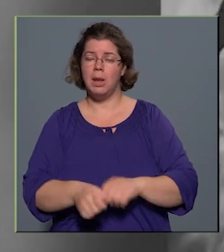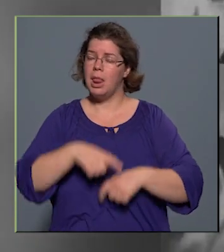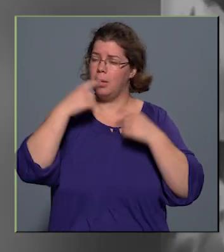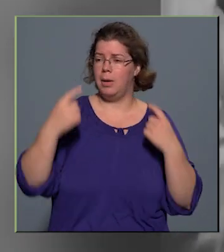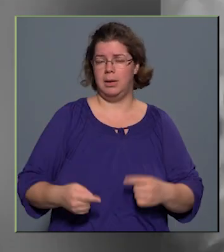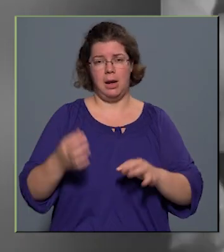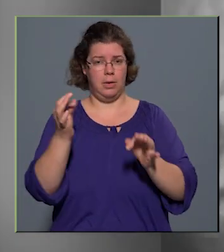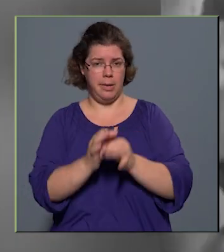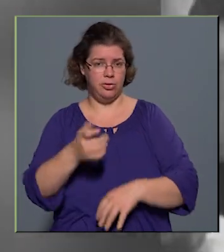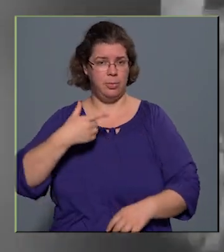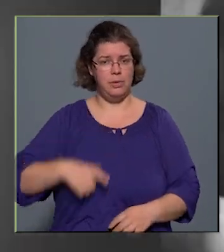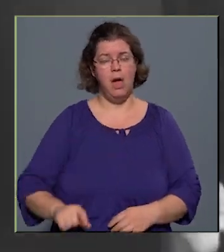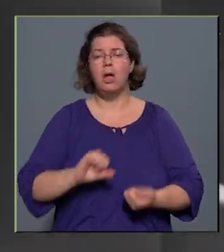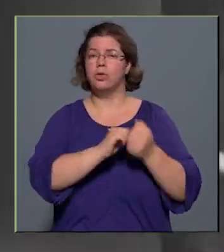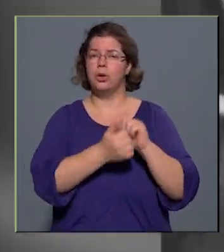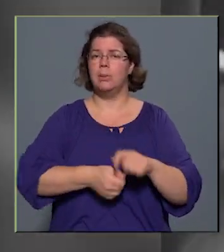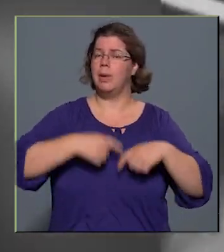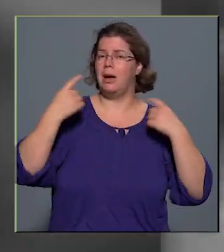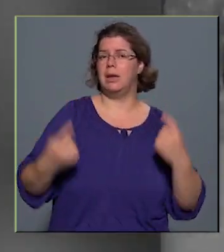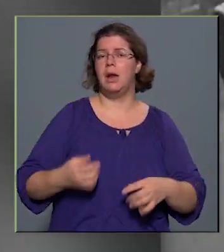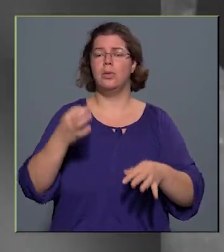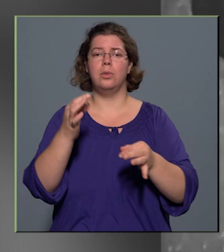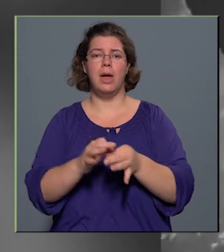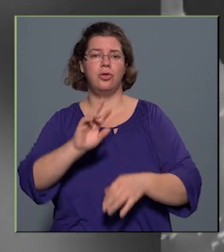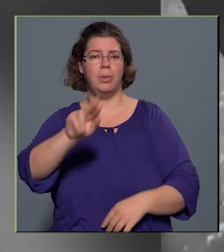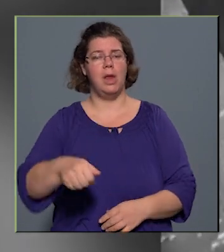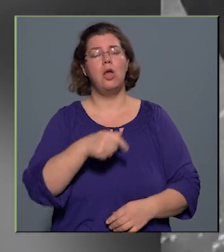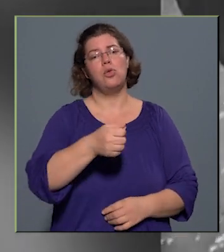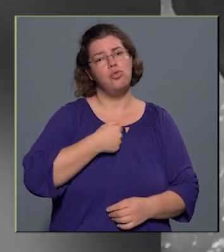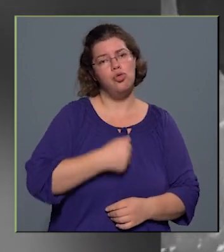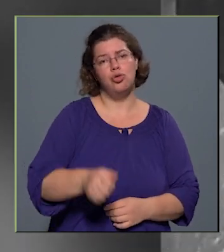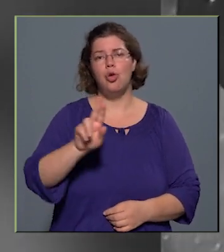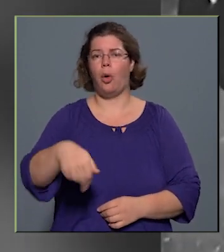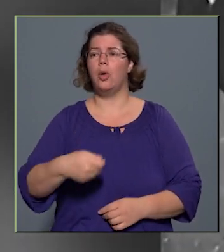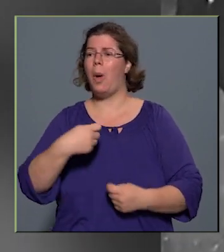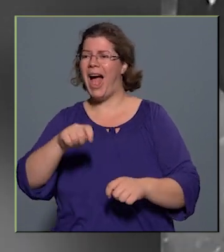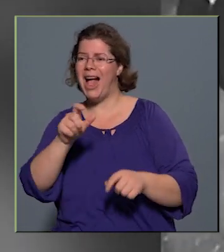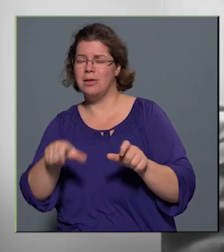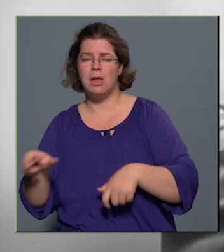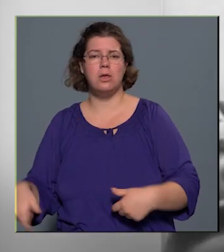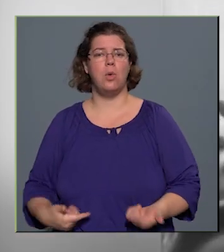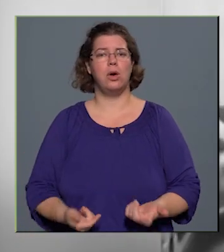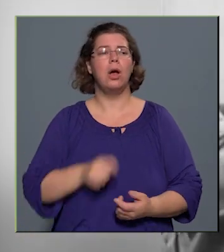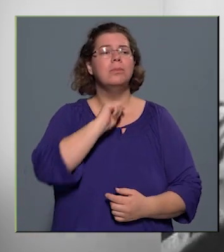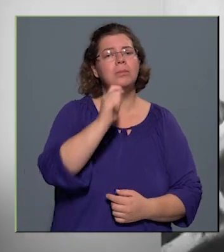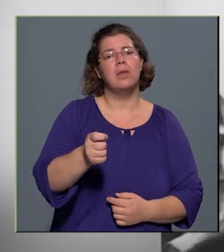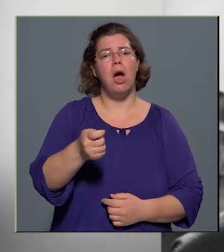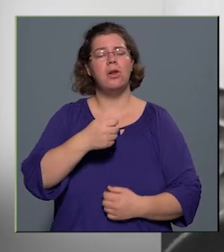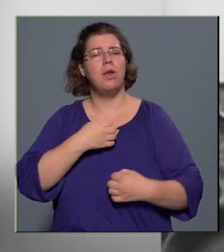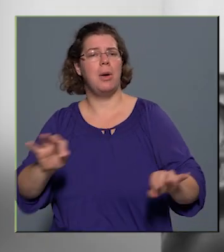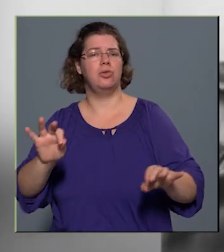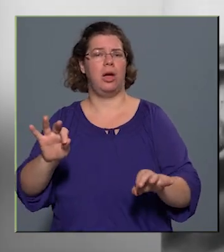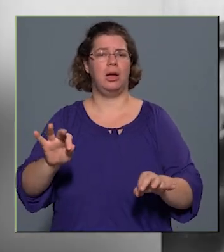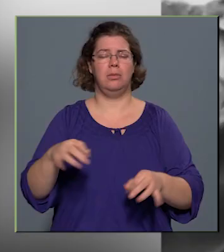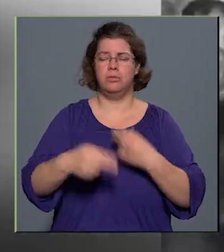Köszönöm szépen. Azon hősökről és áldozatokról, akik a magyar szabadságért folytatott harcban részt